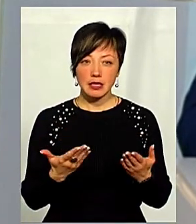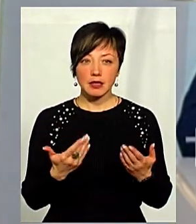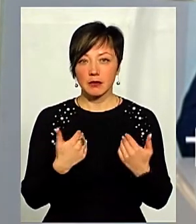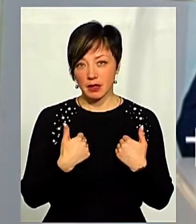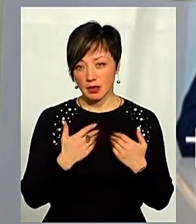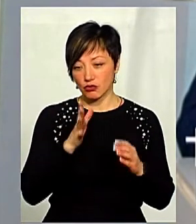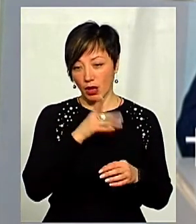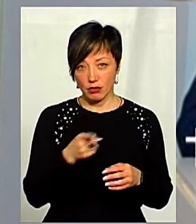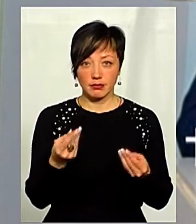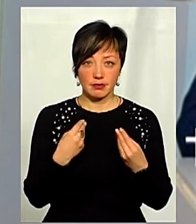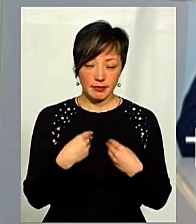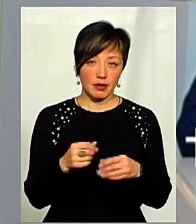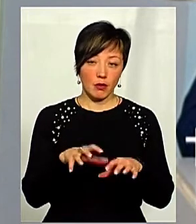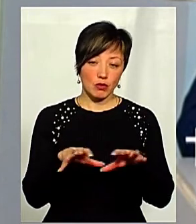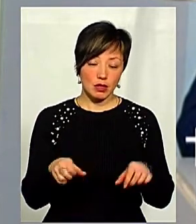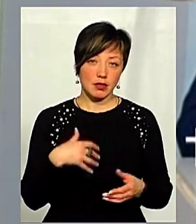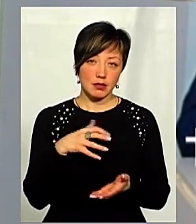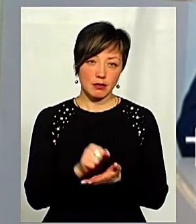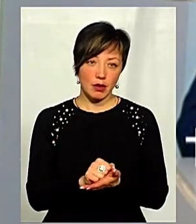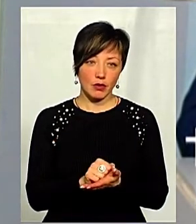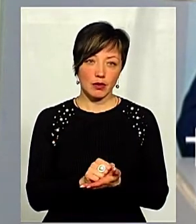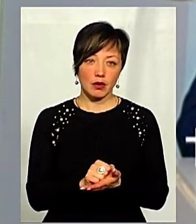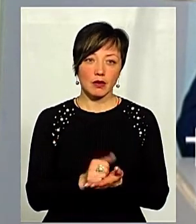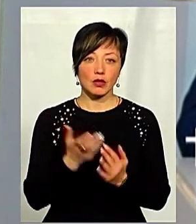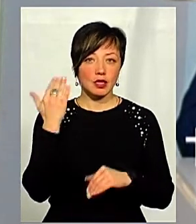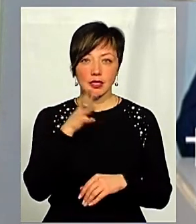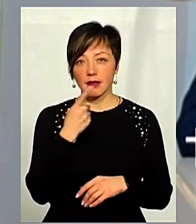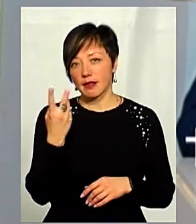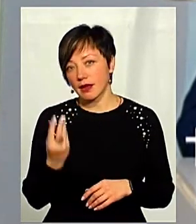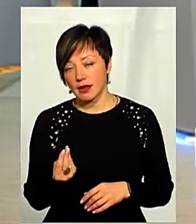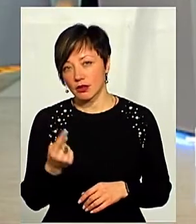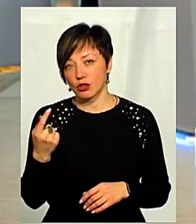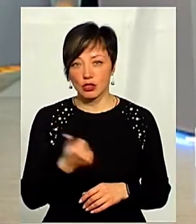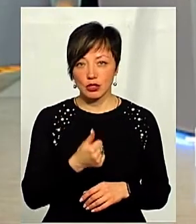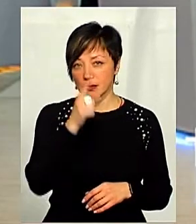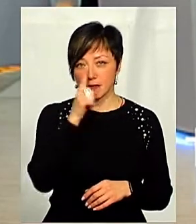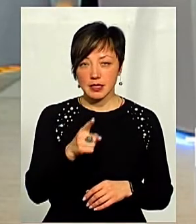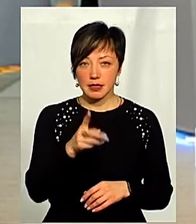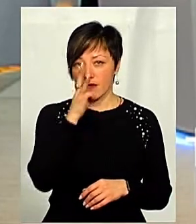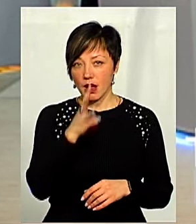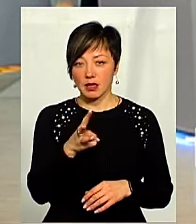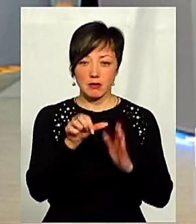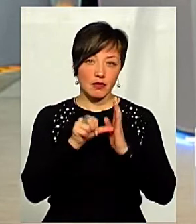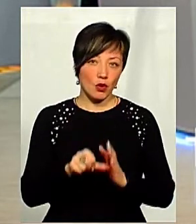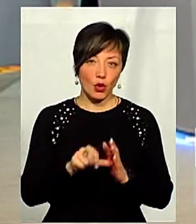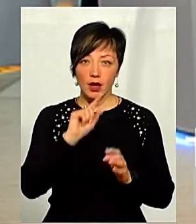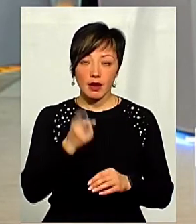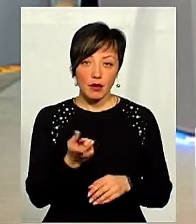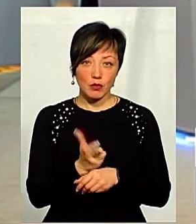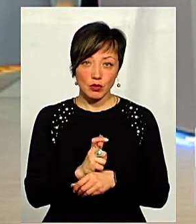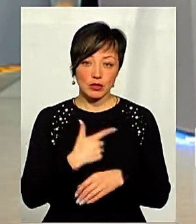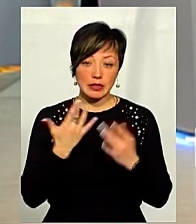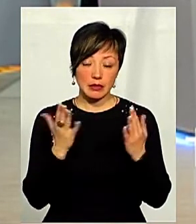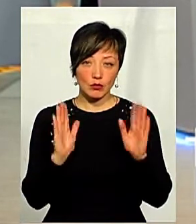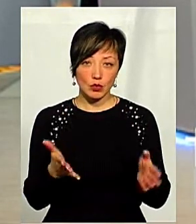відміряно часу на тій посаді, якою я займаю, я вже колись казав, день, тиждень, місяць, квартал, півроку, рік або більше,